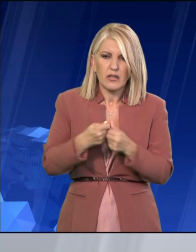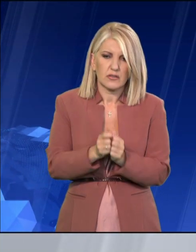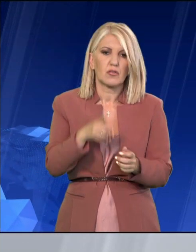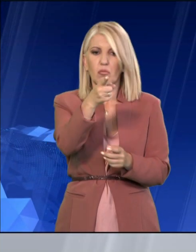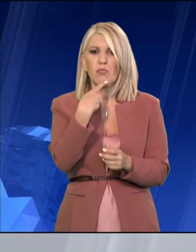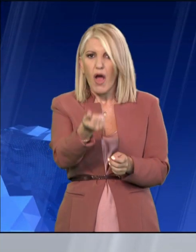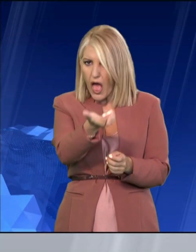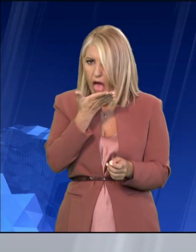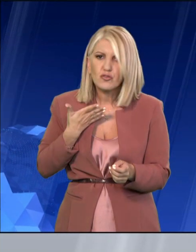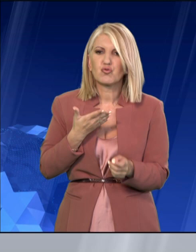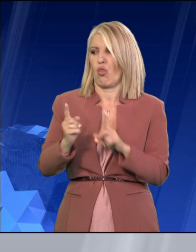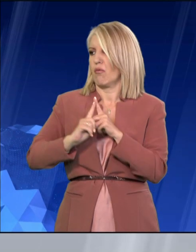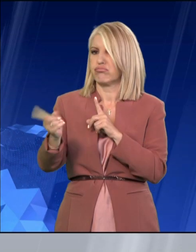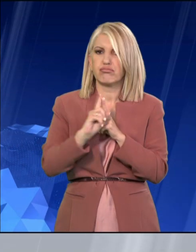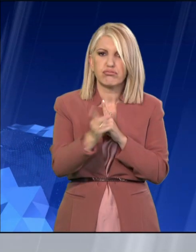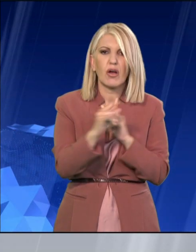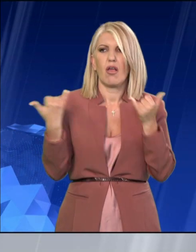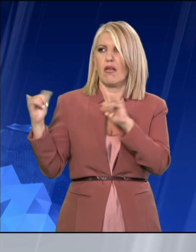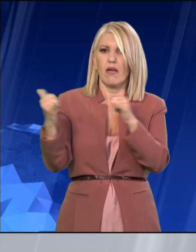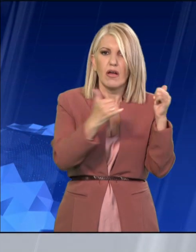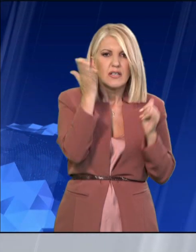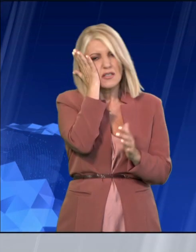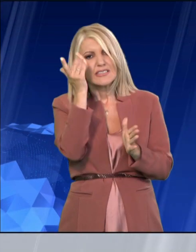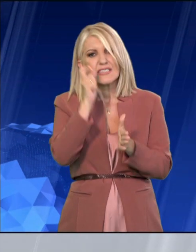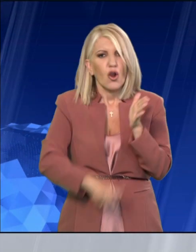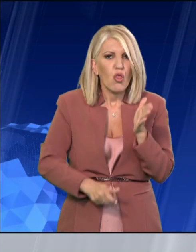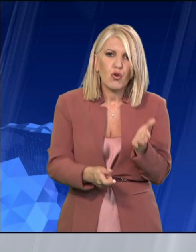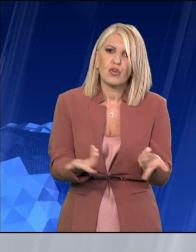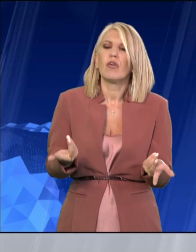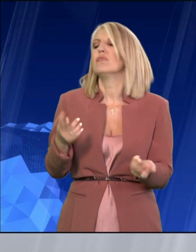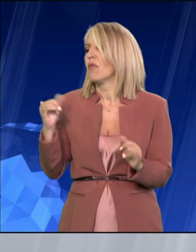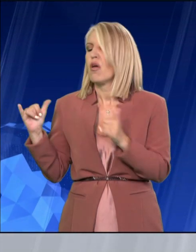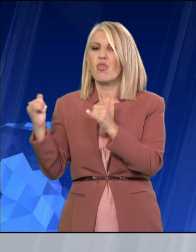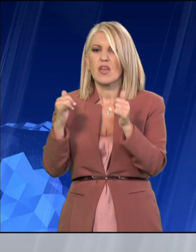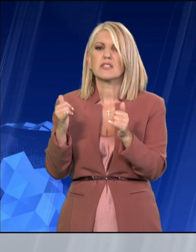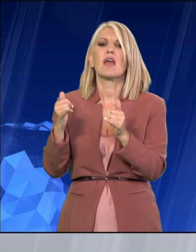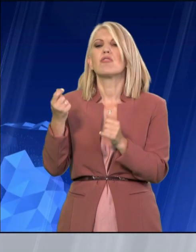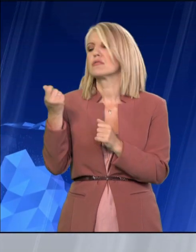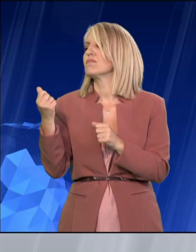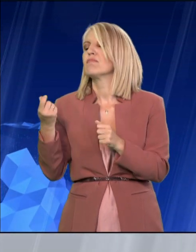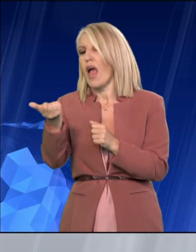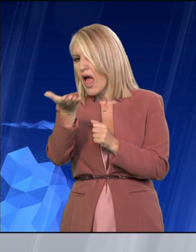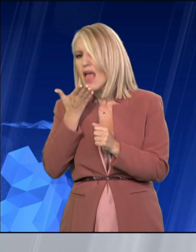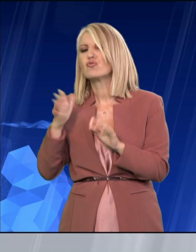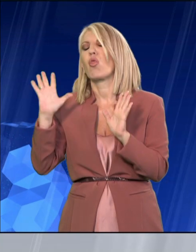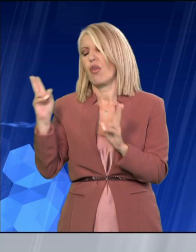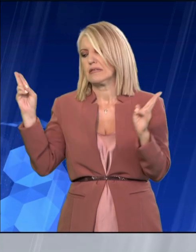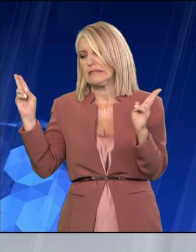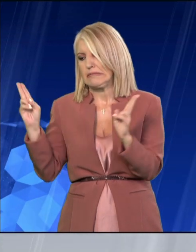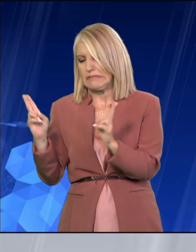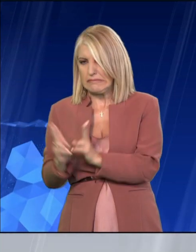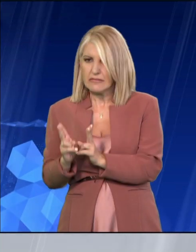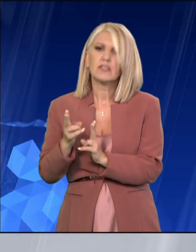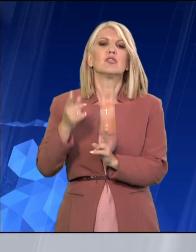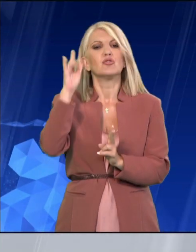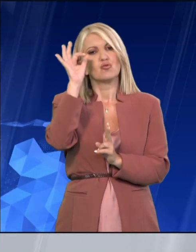είναι τι θα τρώμε, τη διασκέδαση, αναγκαστικά μειώνουμε από τη διασκέδαση για να βγάλουμε τα άλλα εις πέρας. Ήταν πάρα πολύ ακριβά, δηλαδή εμείς έχουμε και